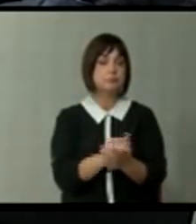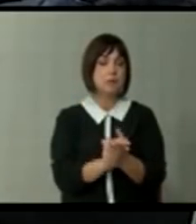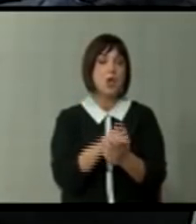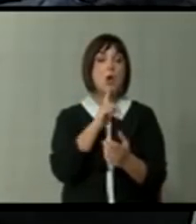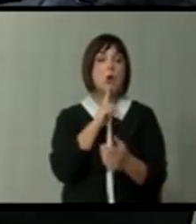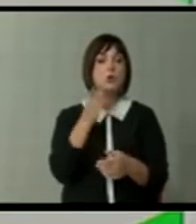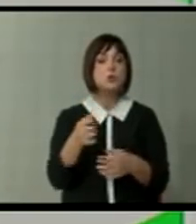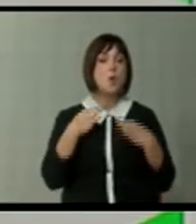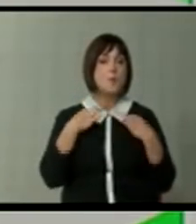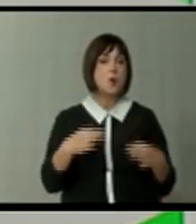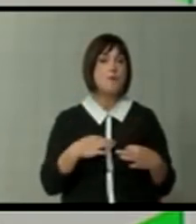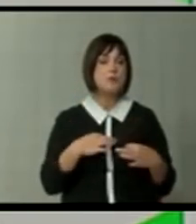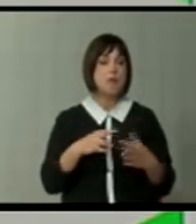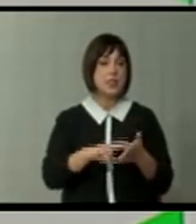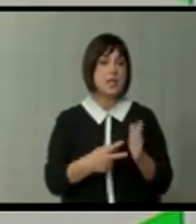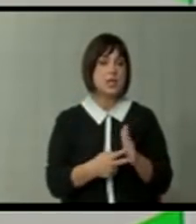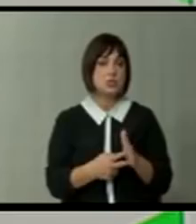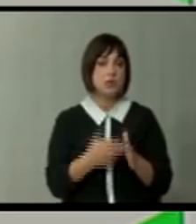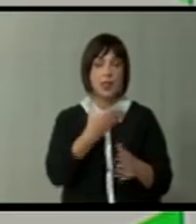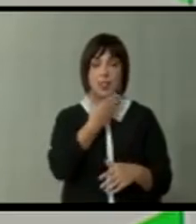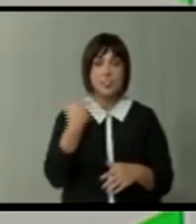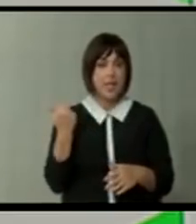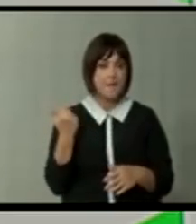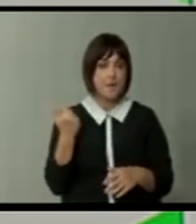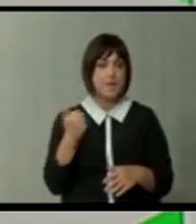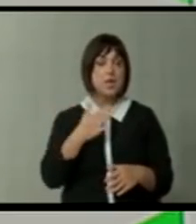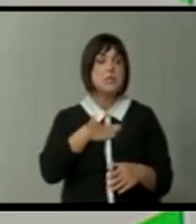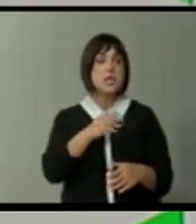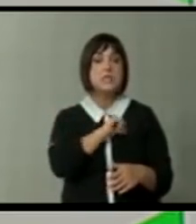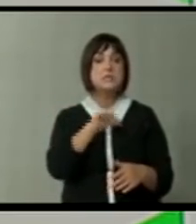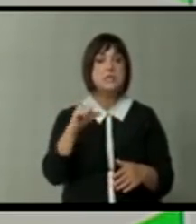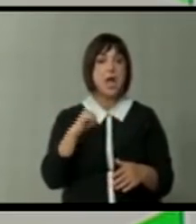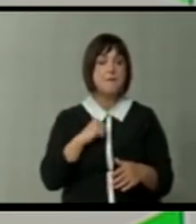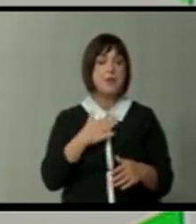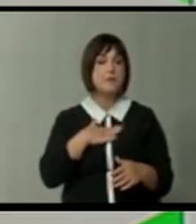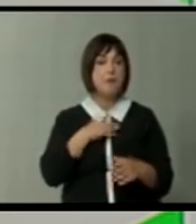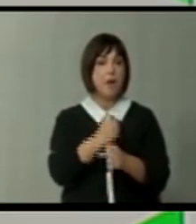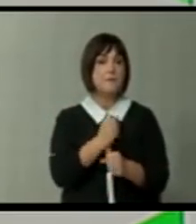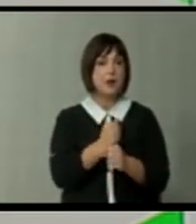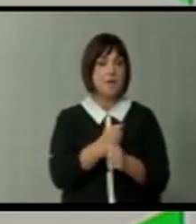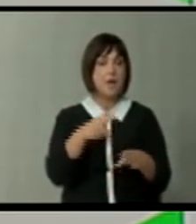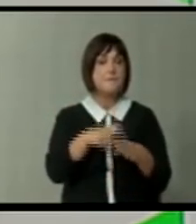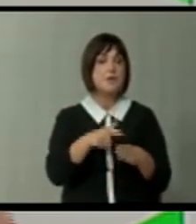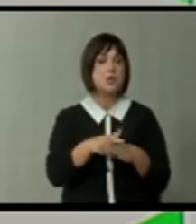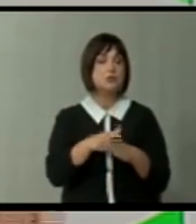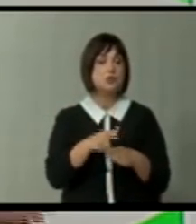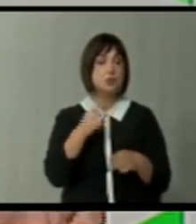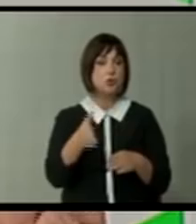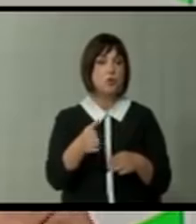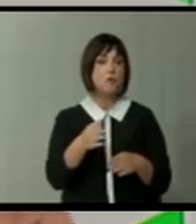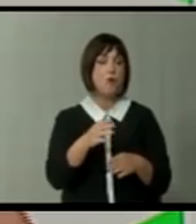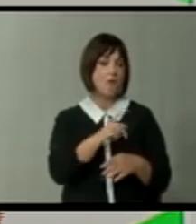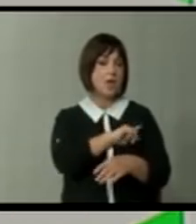Који се тие професионалци, техничари и така нејање. Ги немаме. Заќи, ние самите себе си правиме пречки. Дури ови